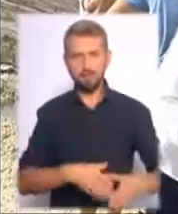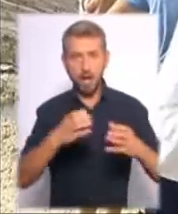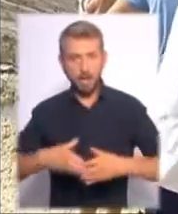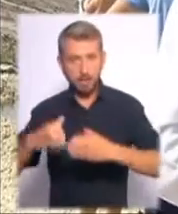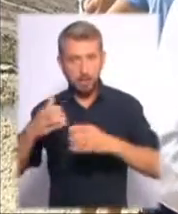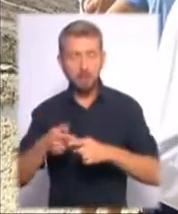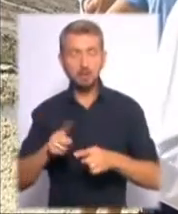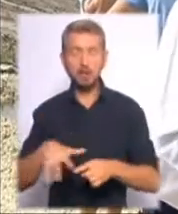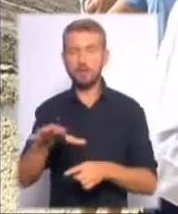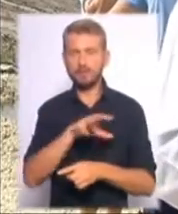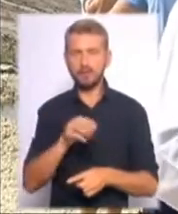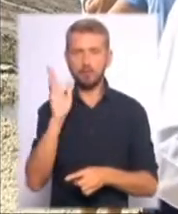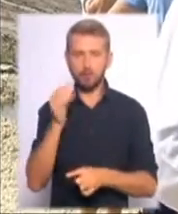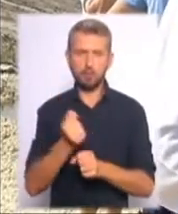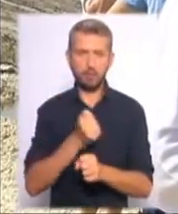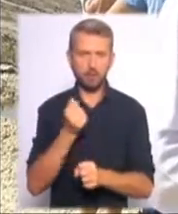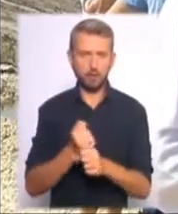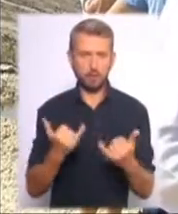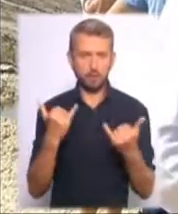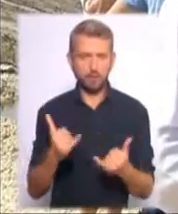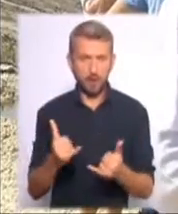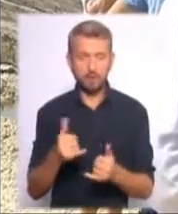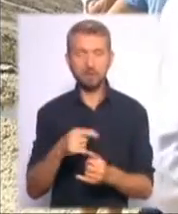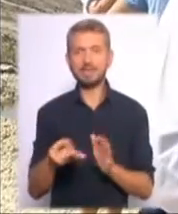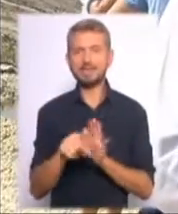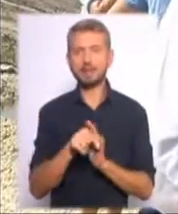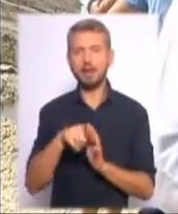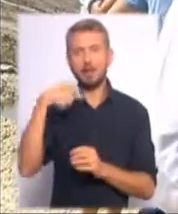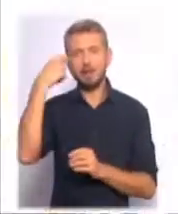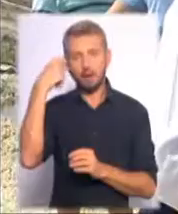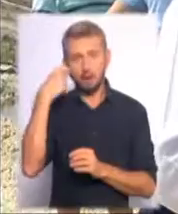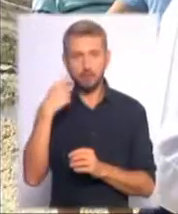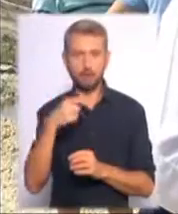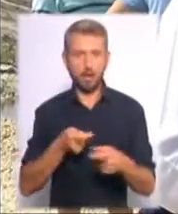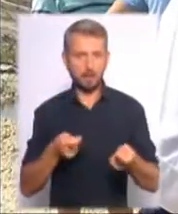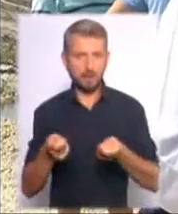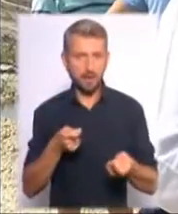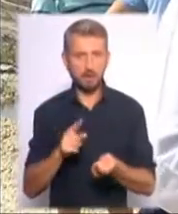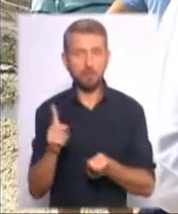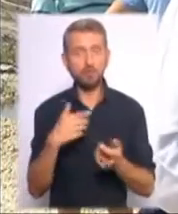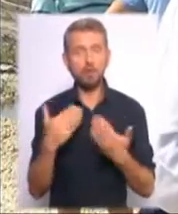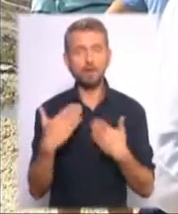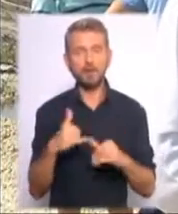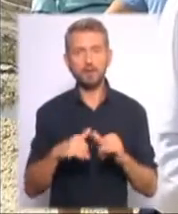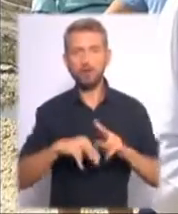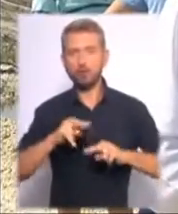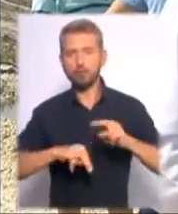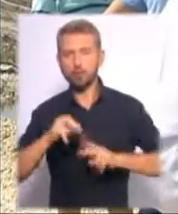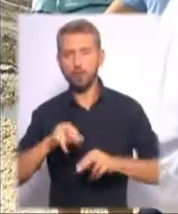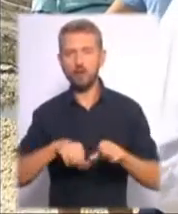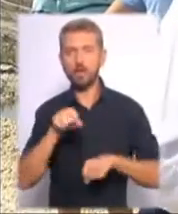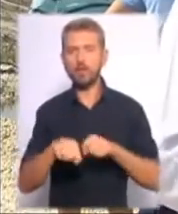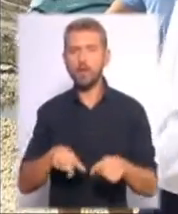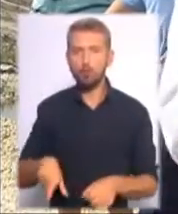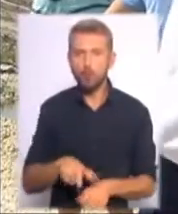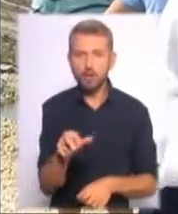це все ми вже відпрацьовуємо зараз з Даринським благоустроєм Даринської адміністрації. Що касається розбудови велодоріжок